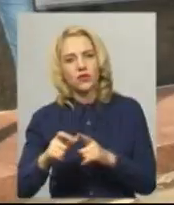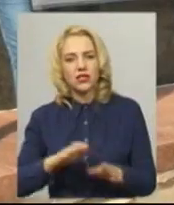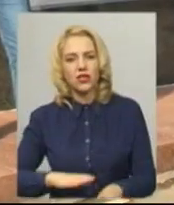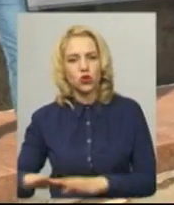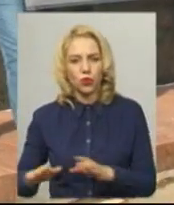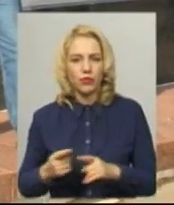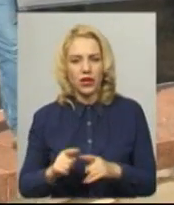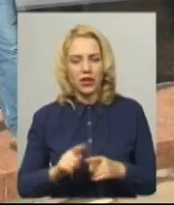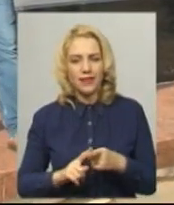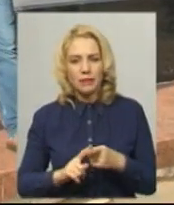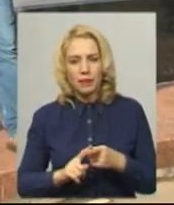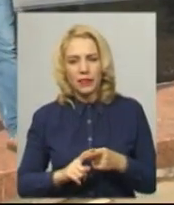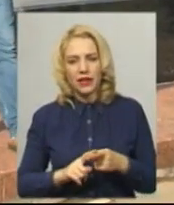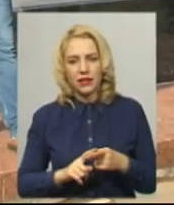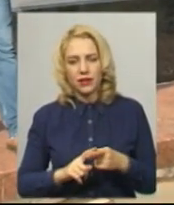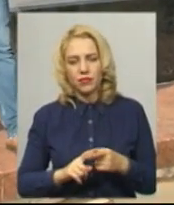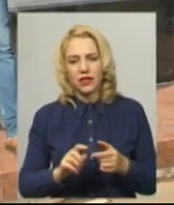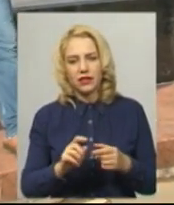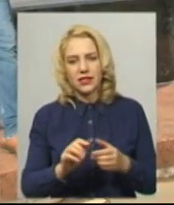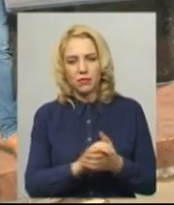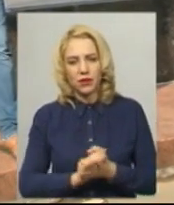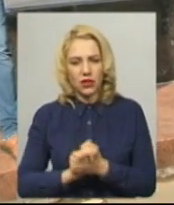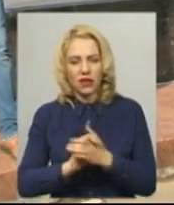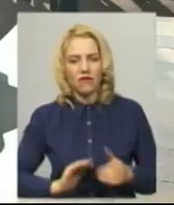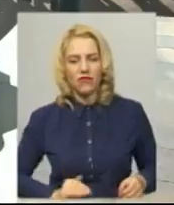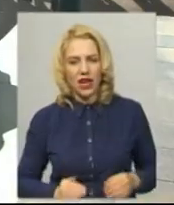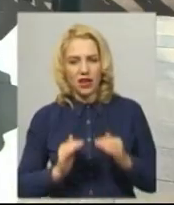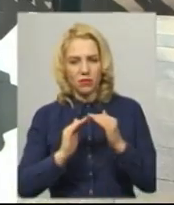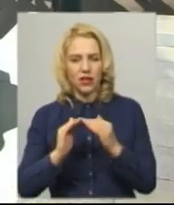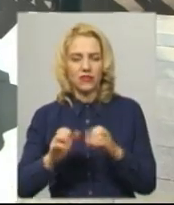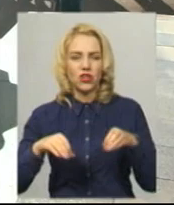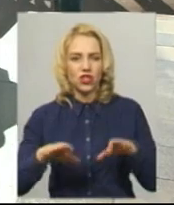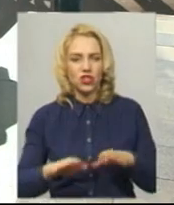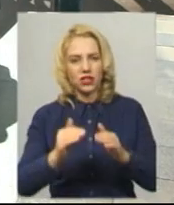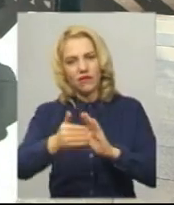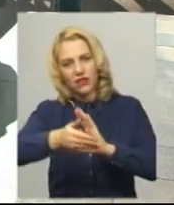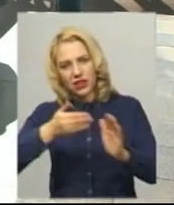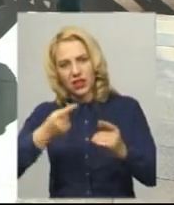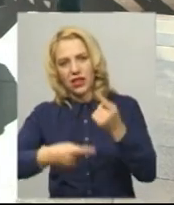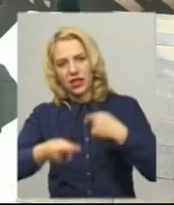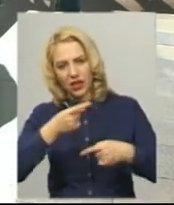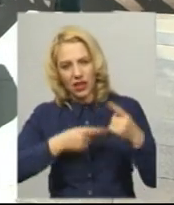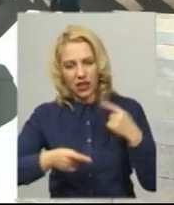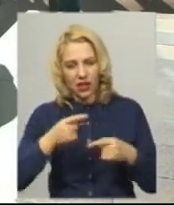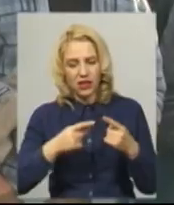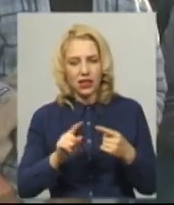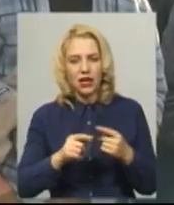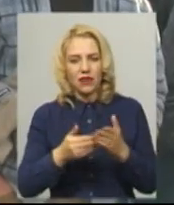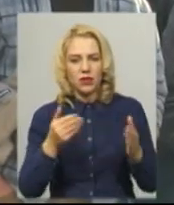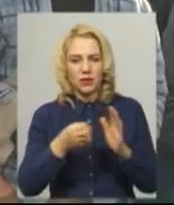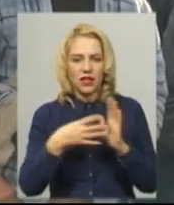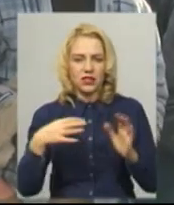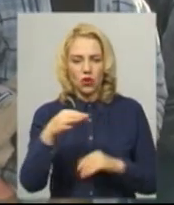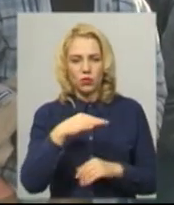Всеукраїнська аграрна рада Аліма Міщука, рішення відкликати подані законопроєкти про ринок землі в 15 обласних та